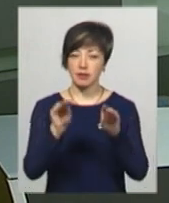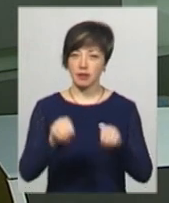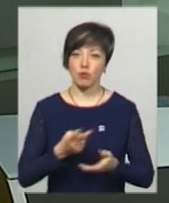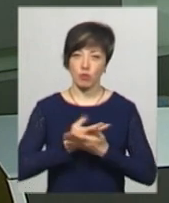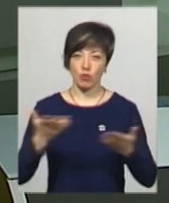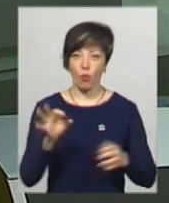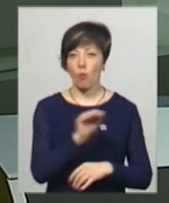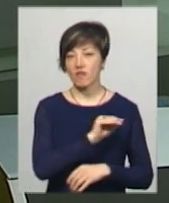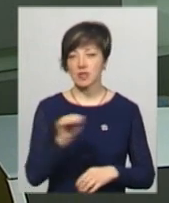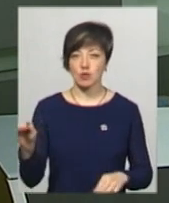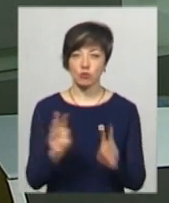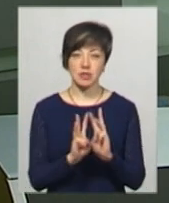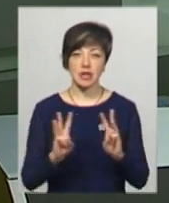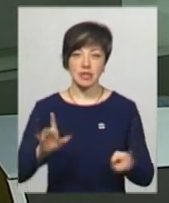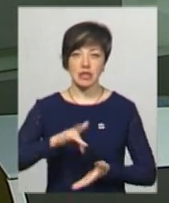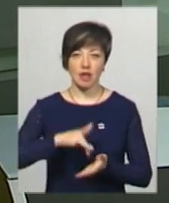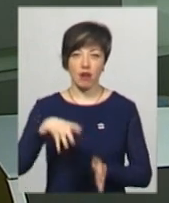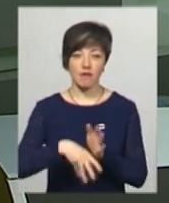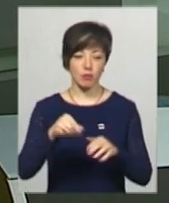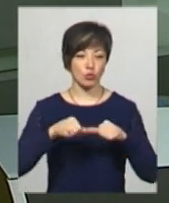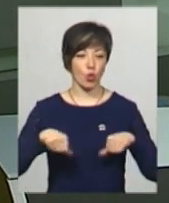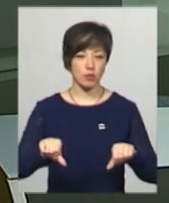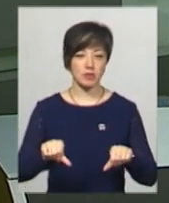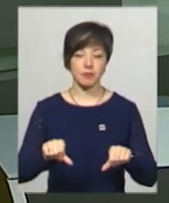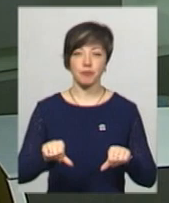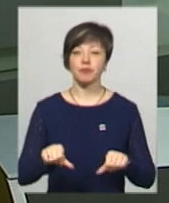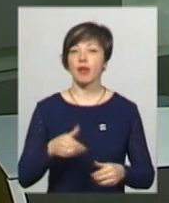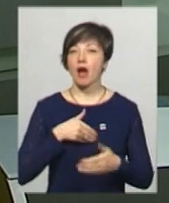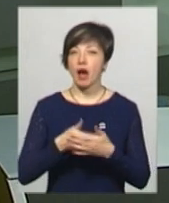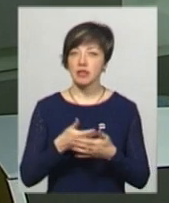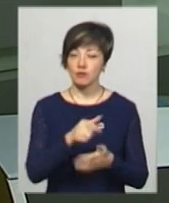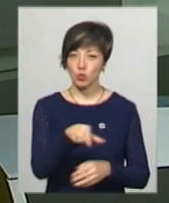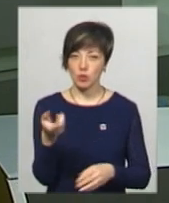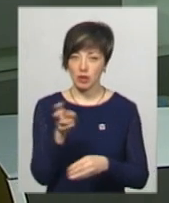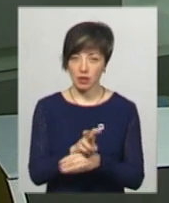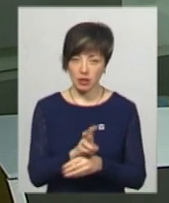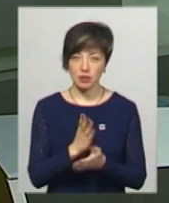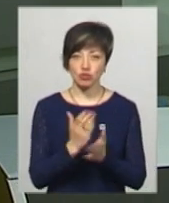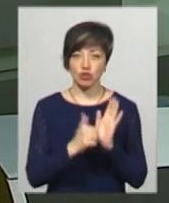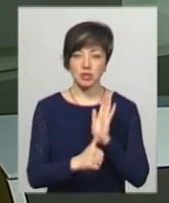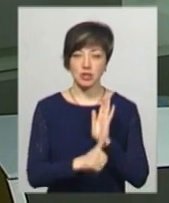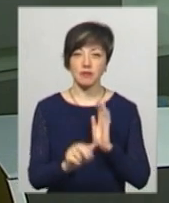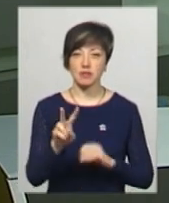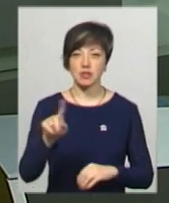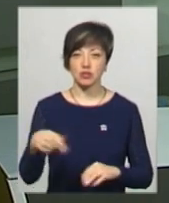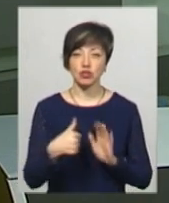оприлюднені на офіційному сайті Центральної виборчої комісії. Активність виборців на Хмельниччині складає 62